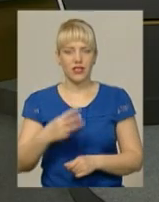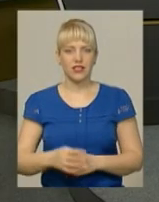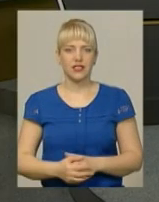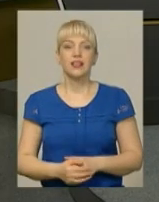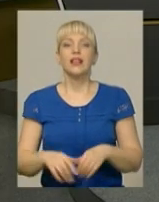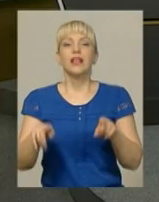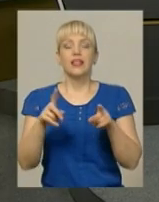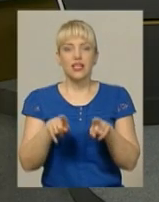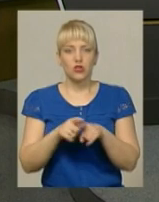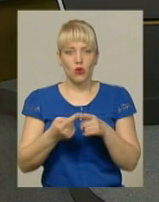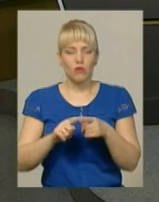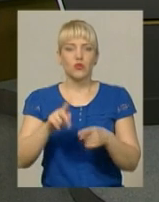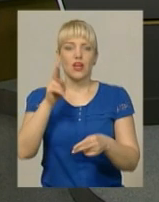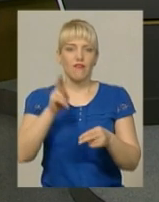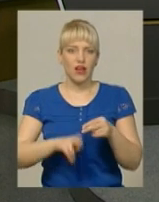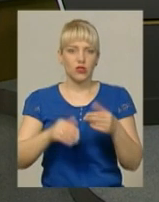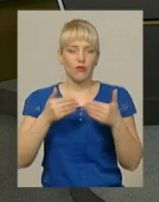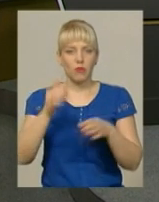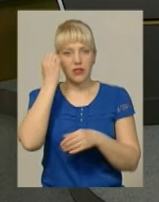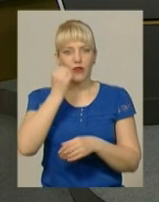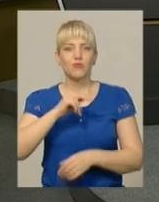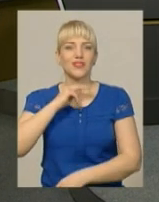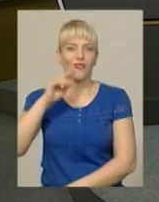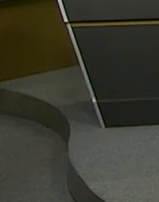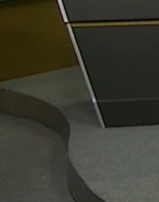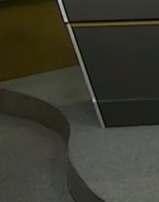На цьому ми завершуємо випуск. Дякуємо вам за увагу.